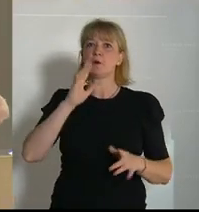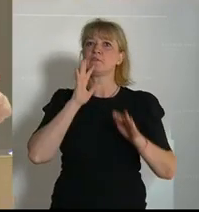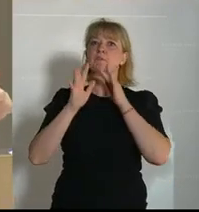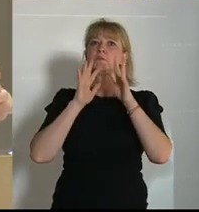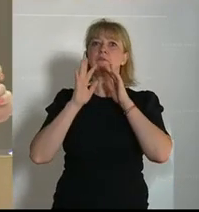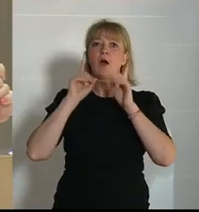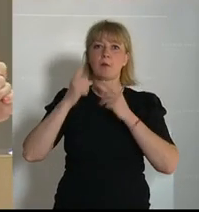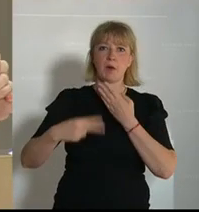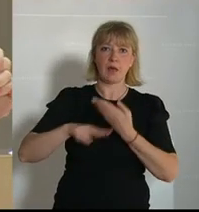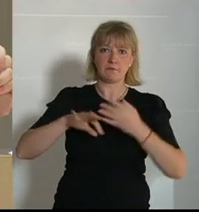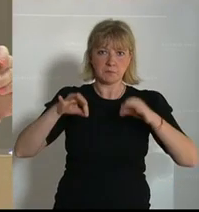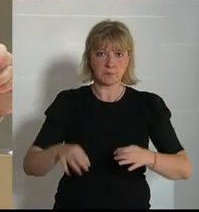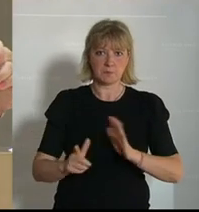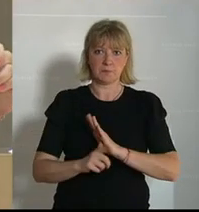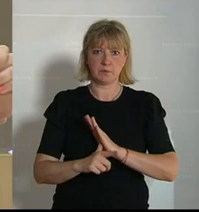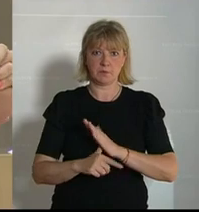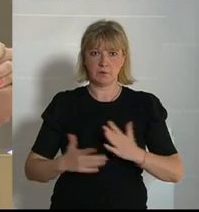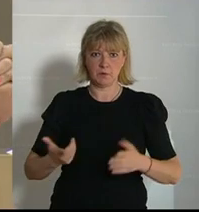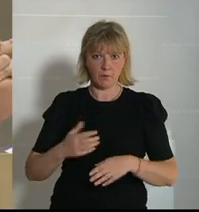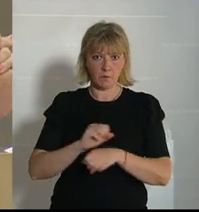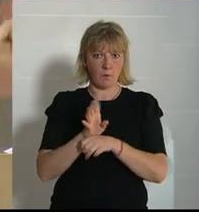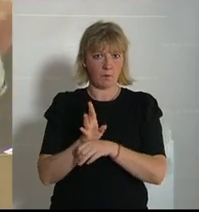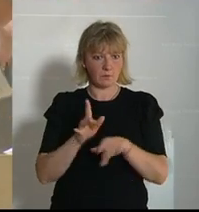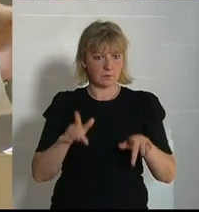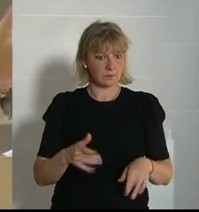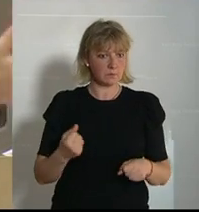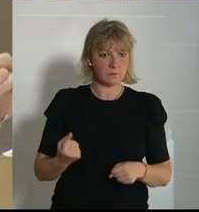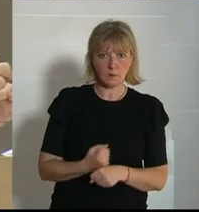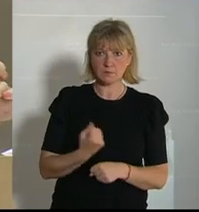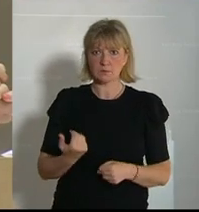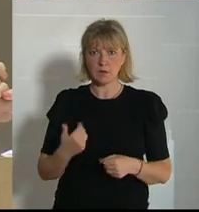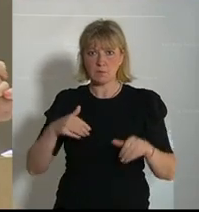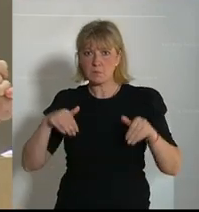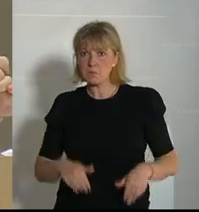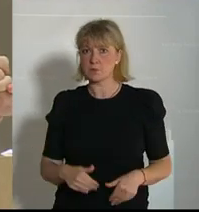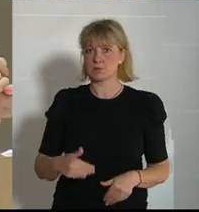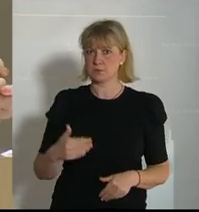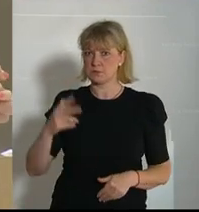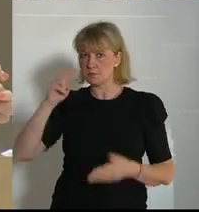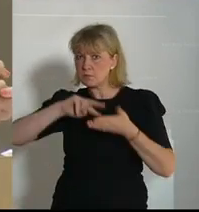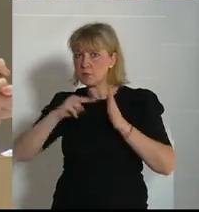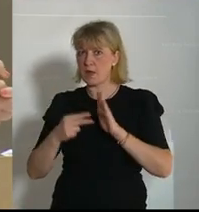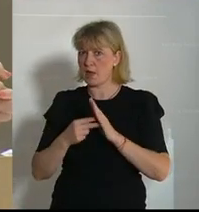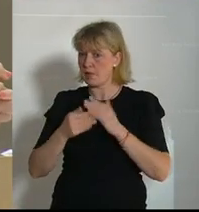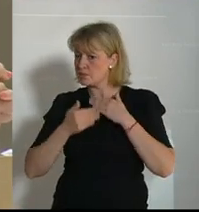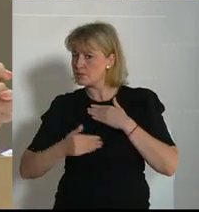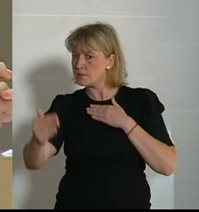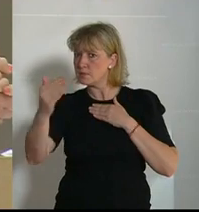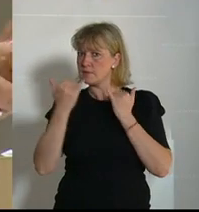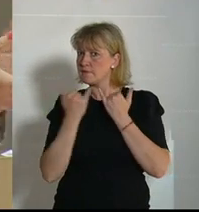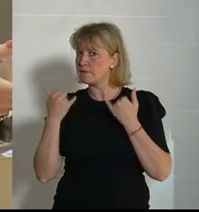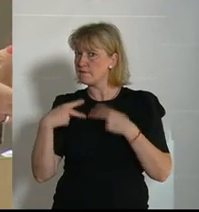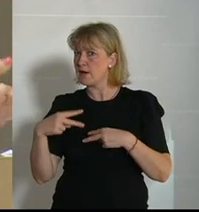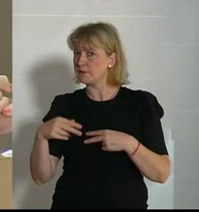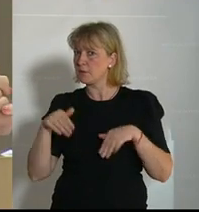konkreten Antworten. Trotz Corona müssen doch Szenarien überdacht werden, wie es weitergehen kann.